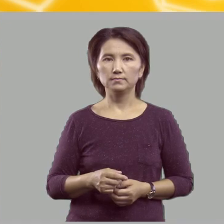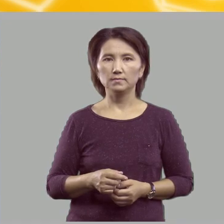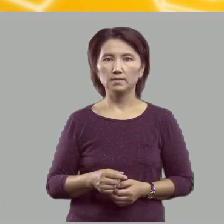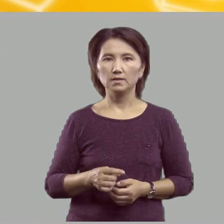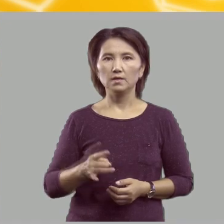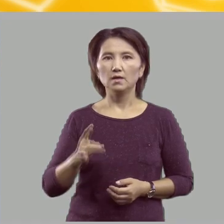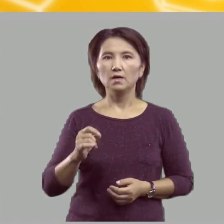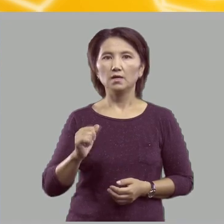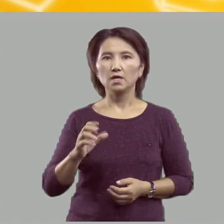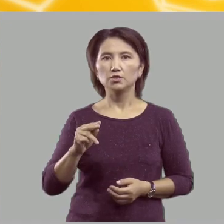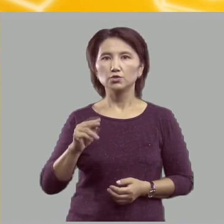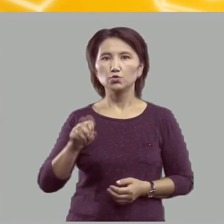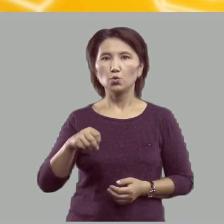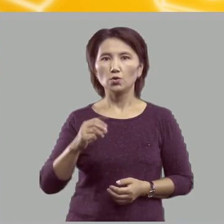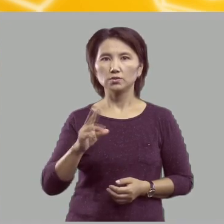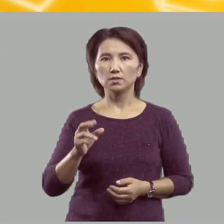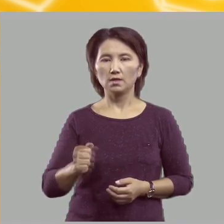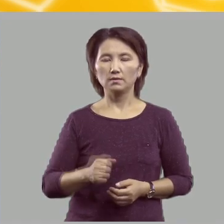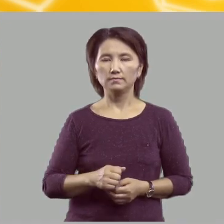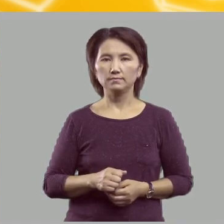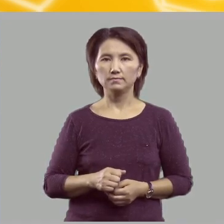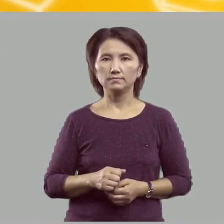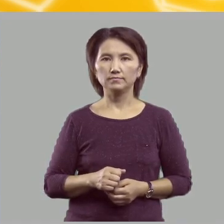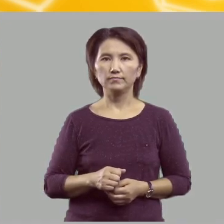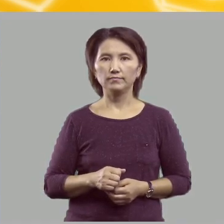расчёска,